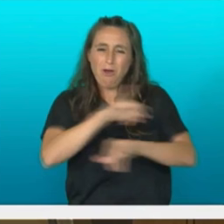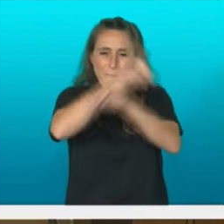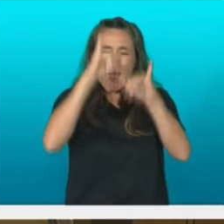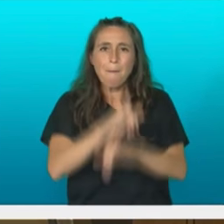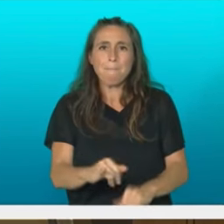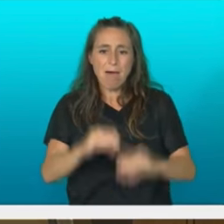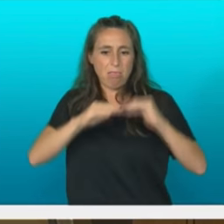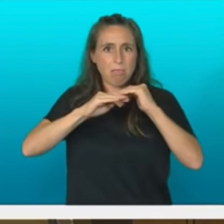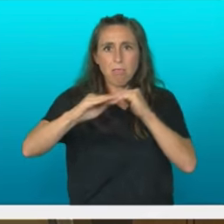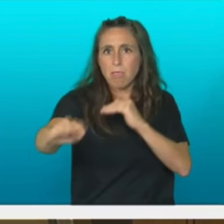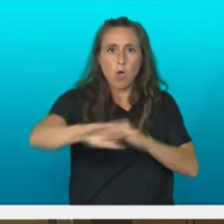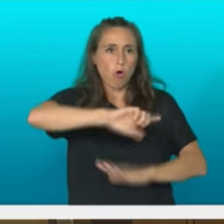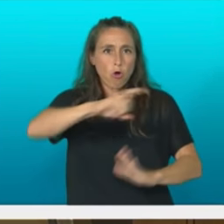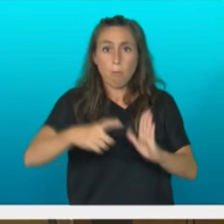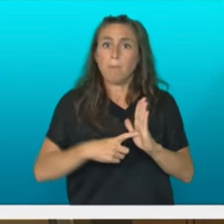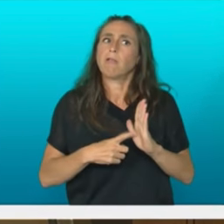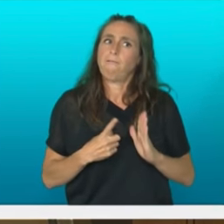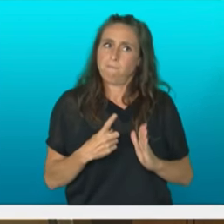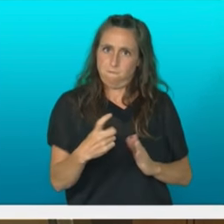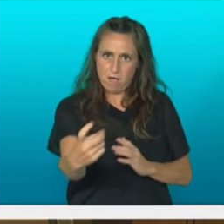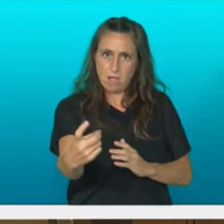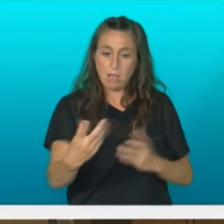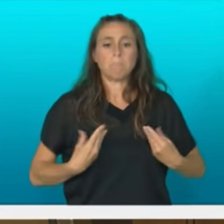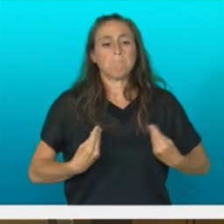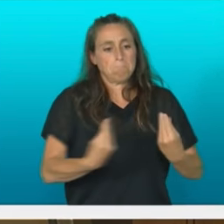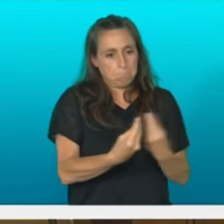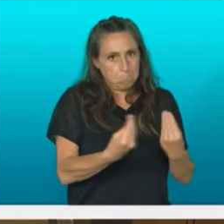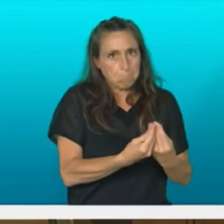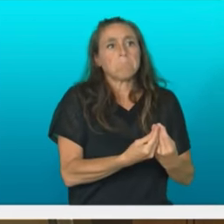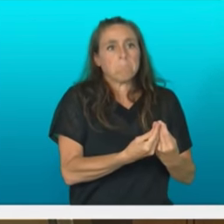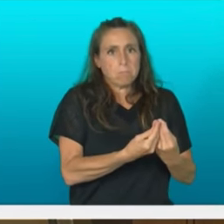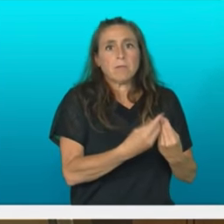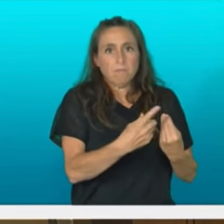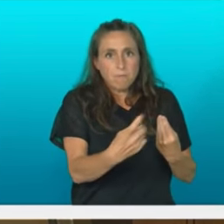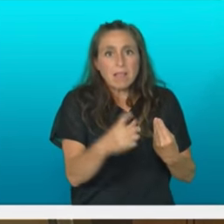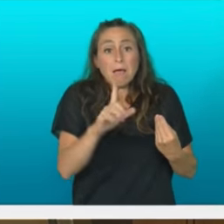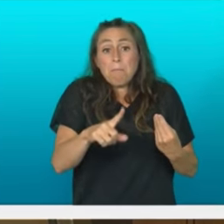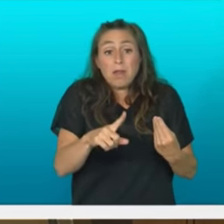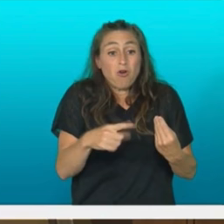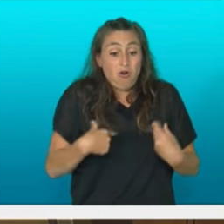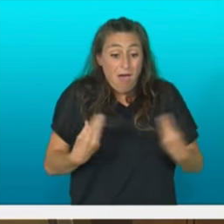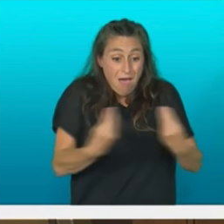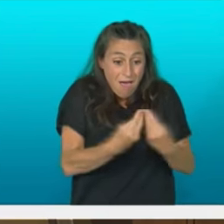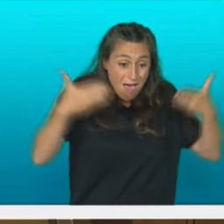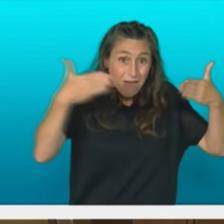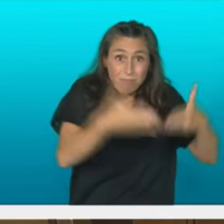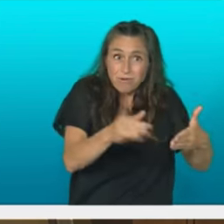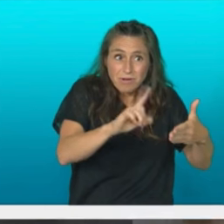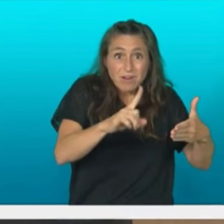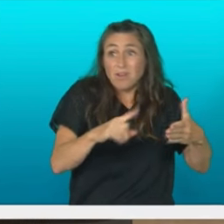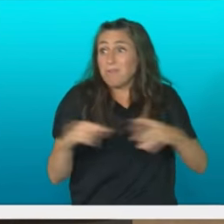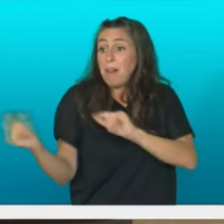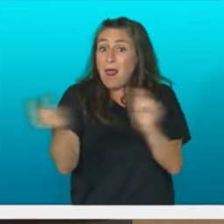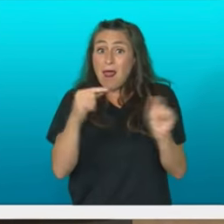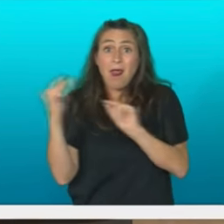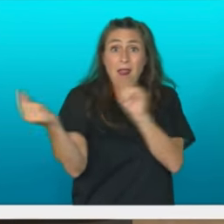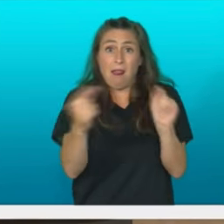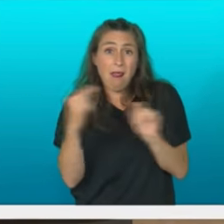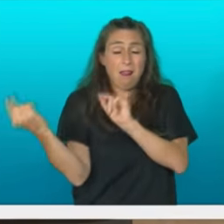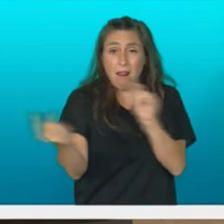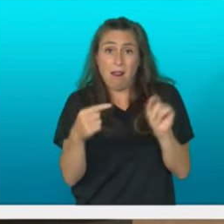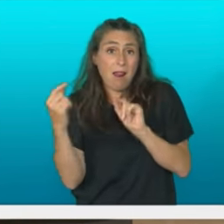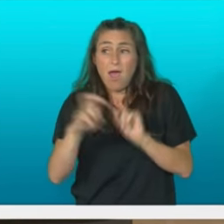ezartzeko. Bizik edatzen baina irizmen laburreko ezta baida eta ikamiketan murgilu gara, iraganeko herrelato batean nahastuta